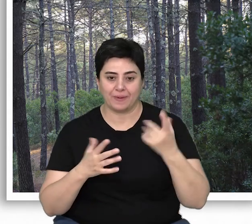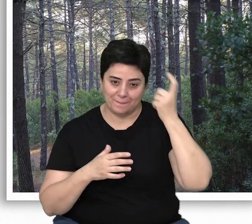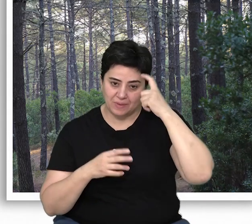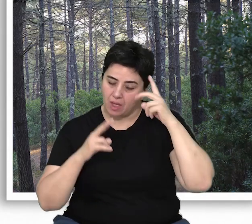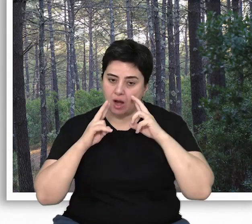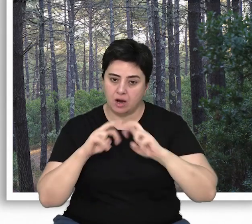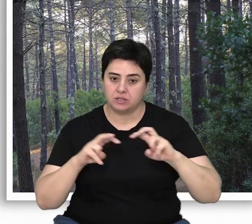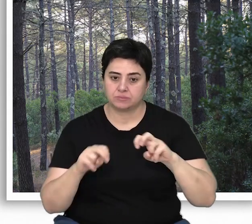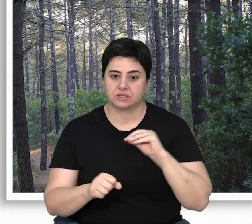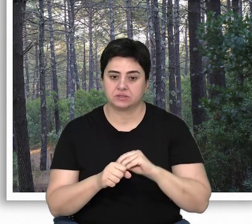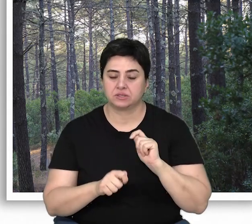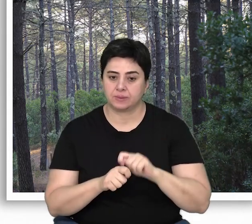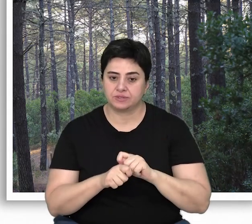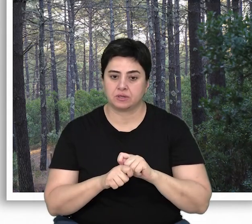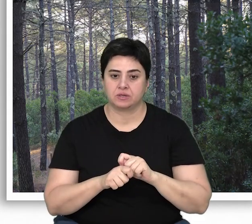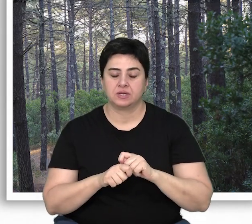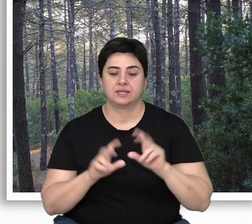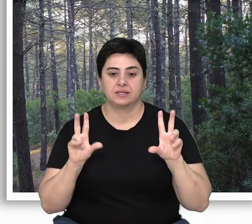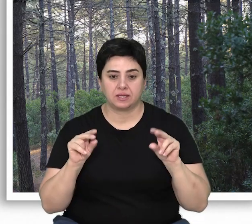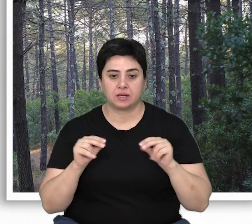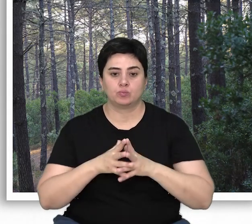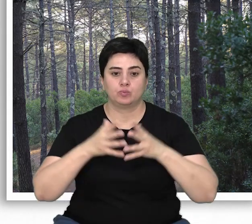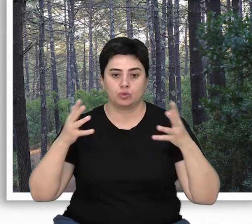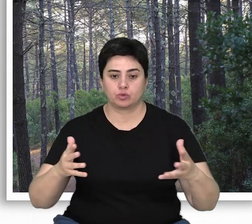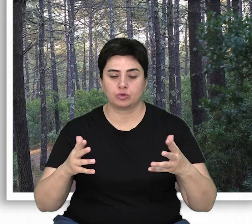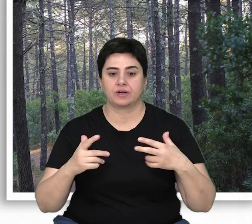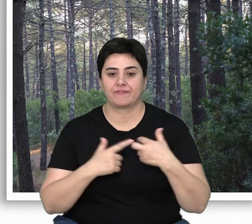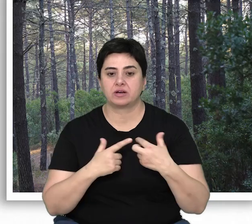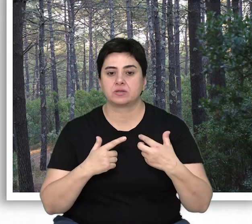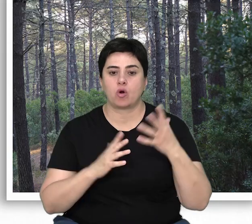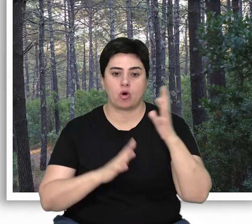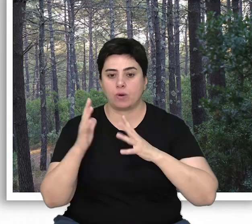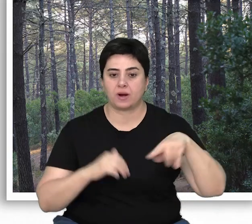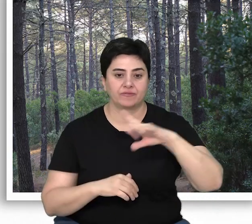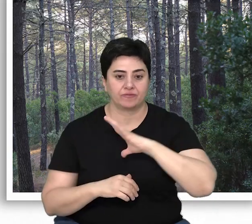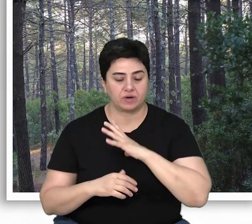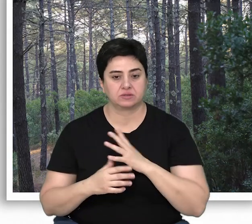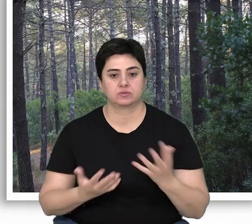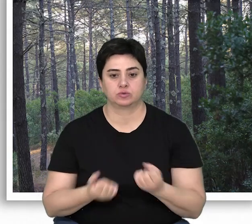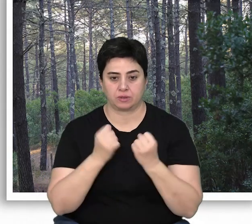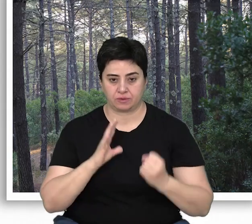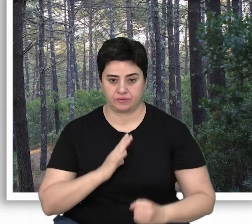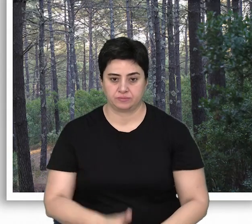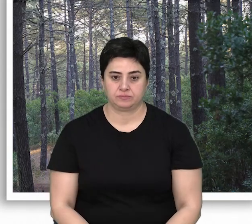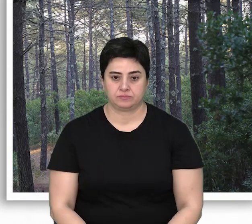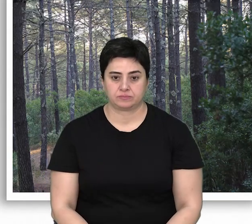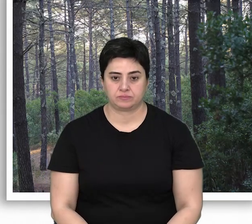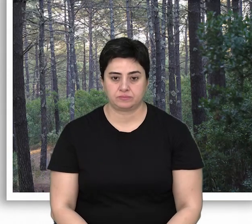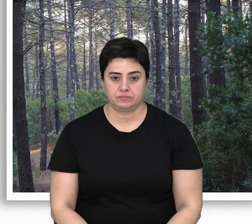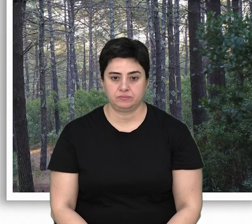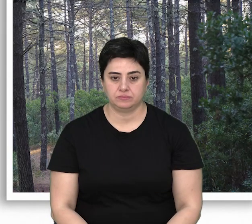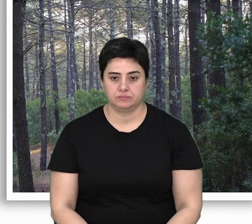koruma ve bilimsel araştırmaların yapılabileceği yeterli büyüklükte referans ormanların varlığı sağlanmış olacaktır.